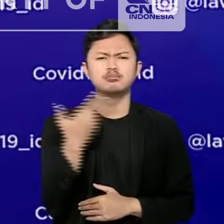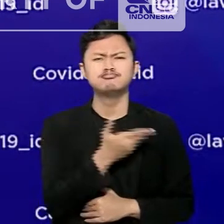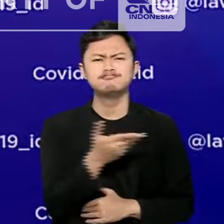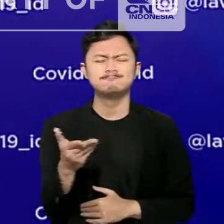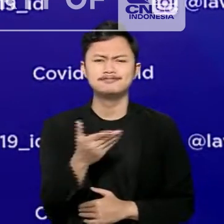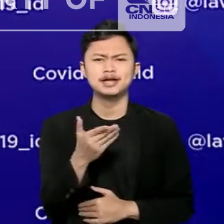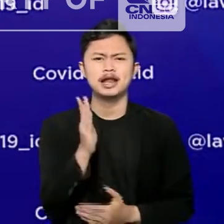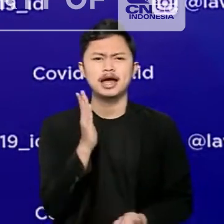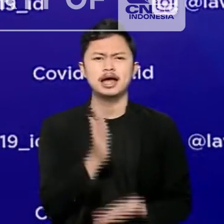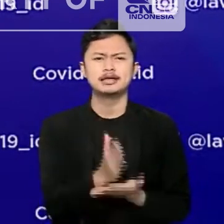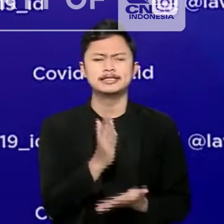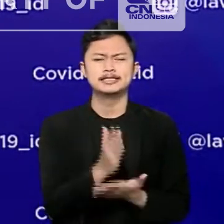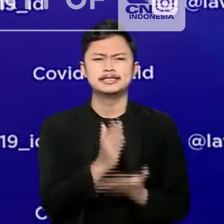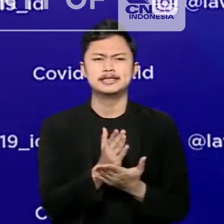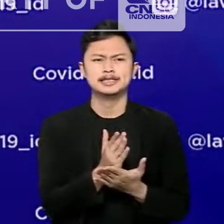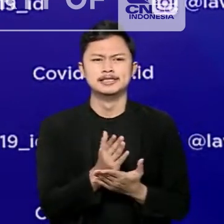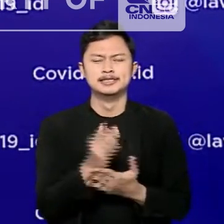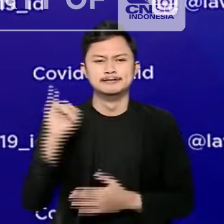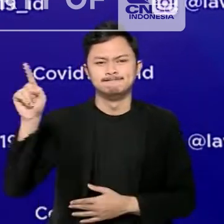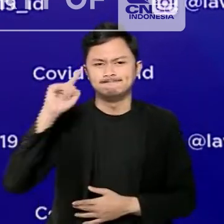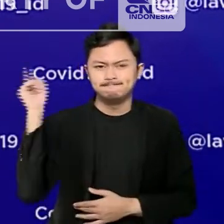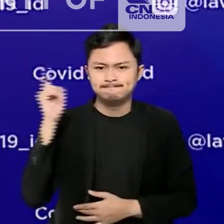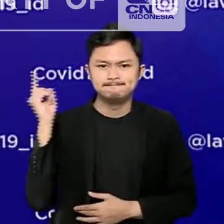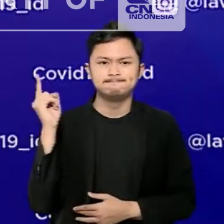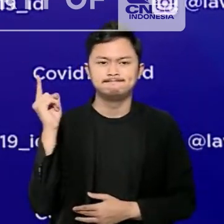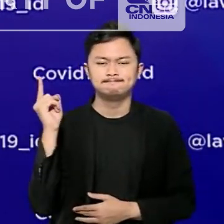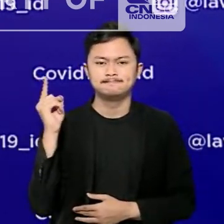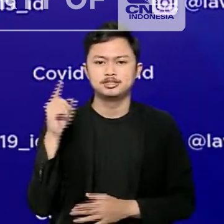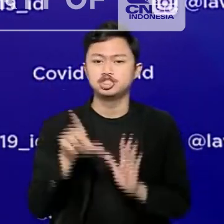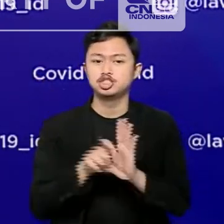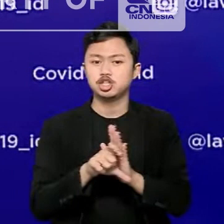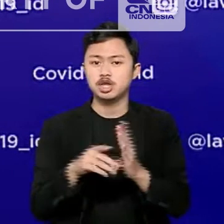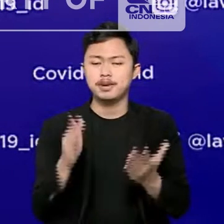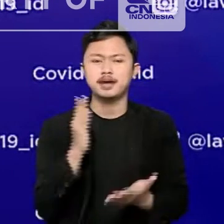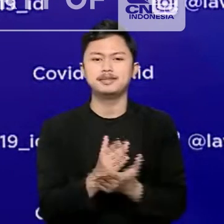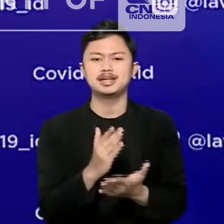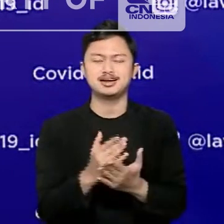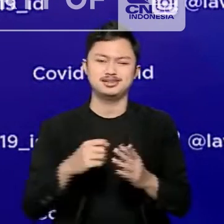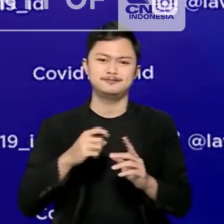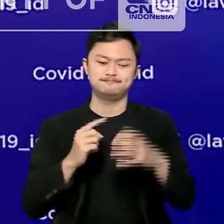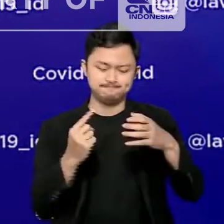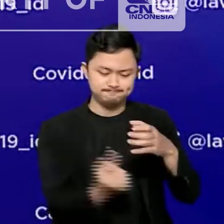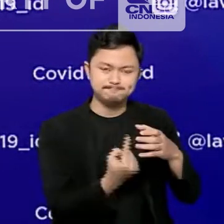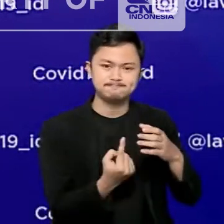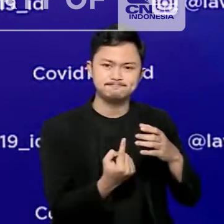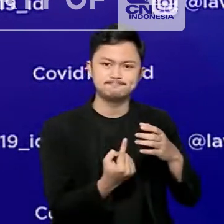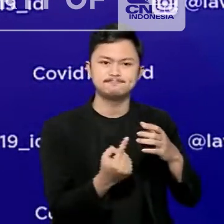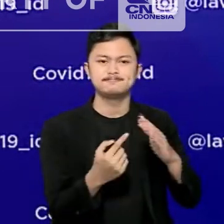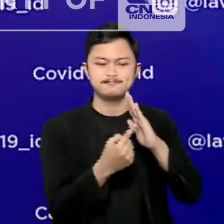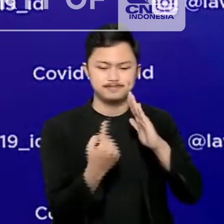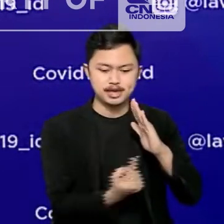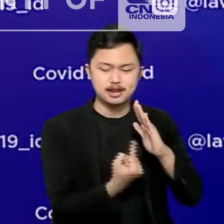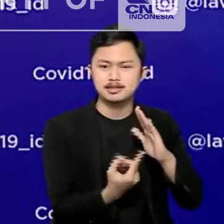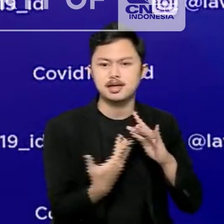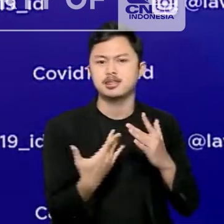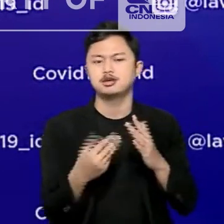menaati kebijakan pelaku perjalanan internasional yang berlaku termasuk kebijakan karantina serta entry dan exit